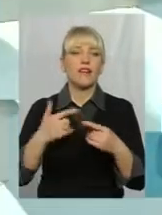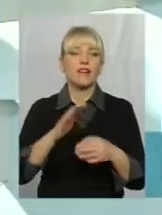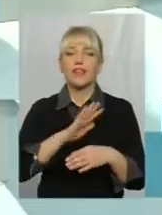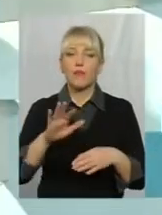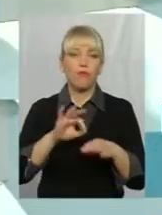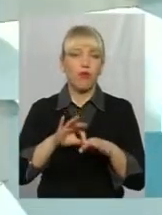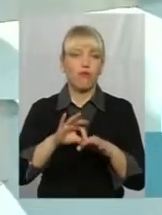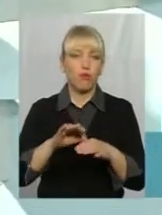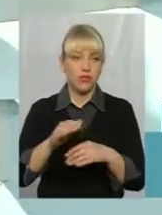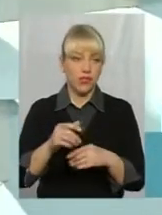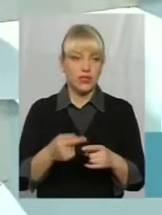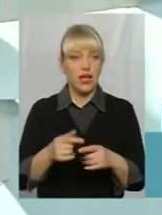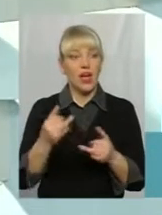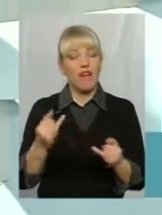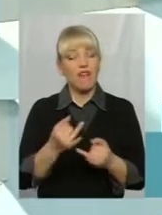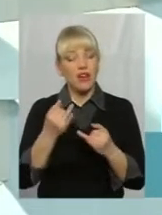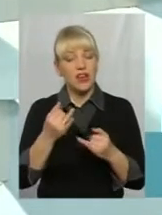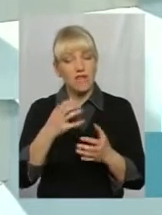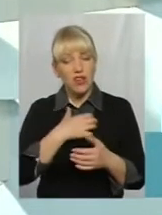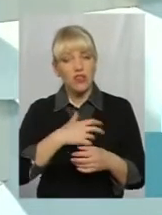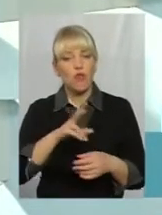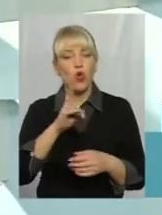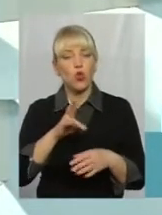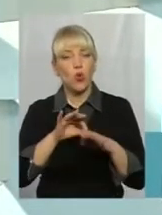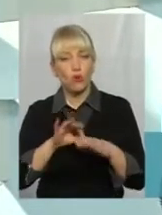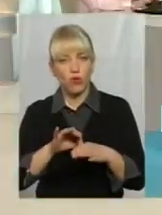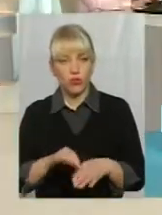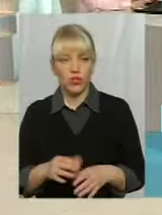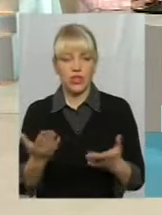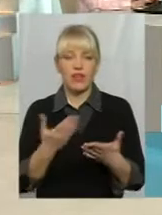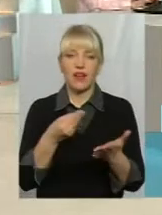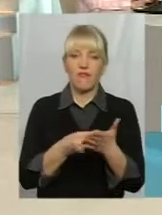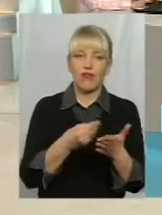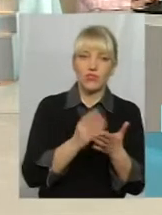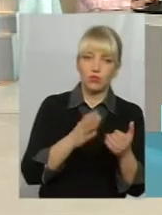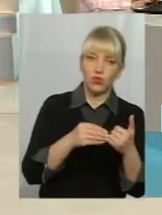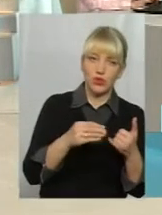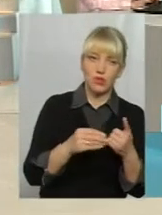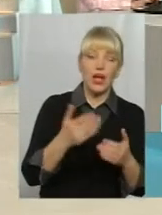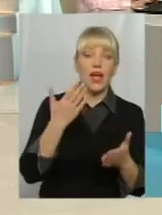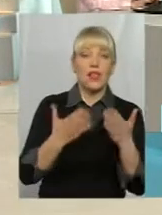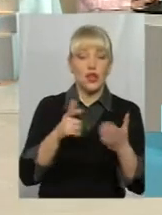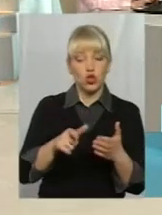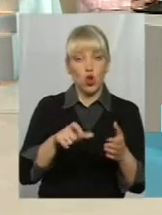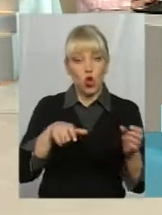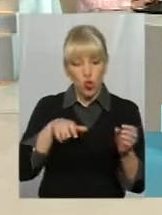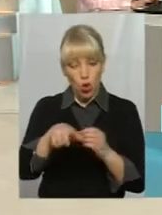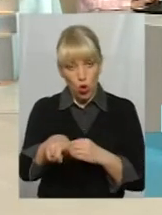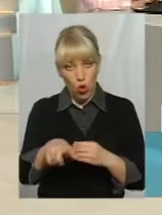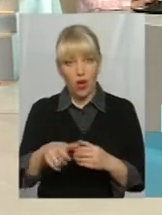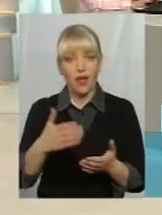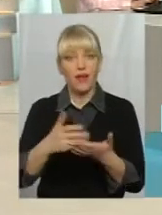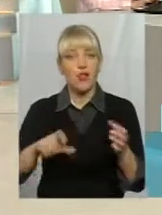тому важливо, хто її проведе, і яка буде вартість цієї землі. А вартість цієї землі суттєво зміниться. Є до цієї землі дорога, чи нема?